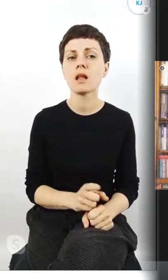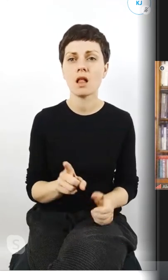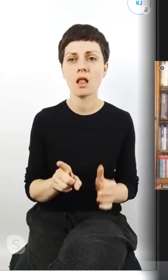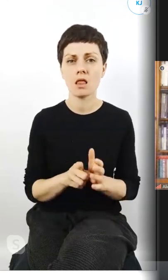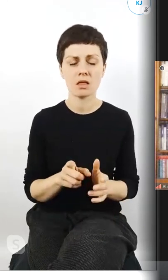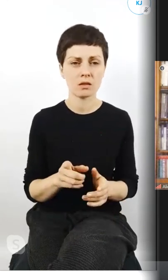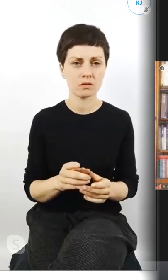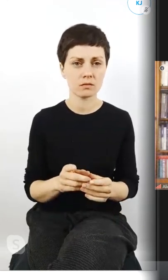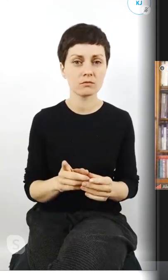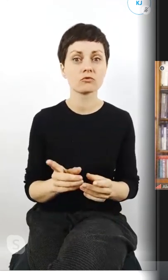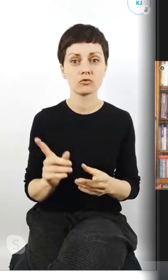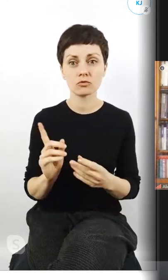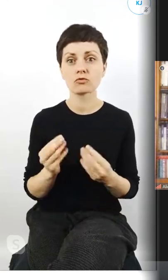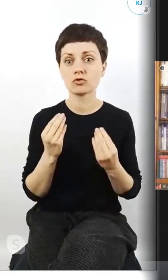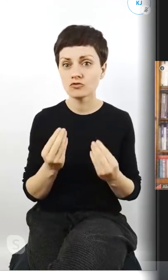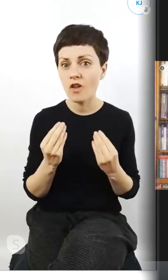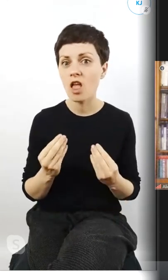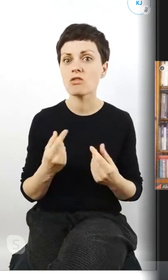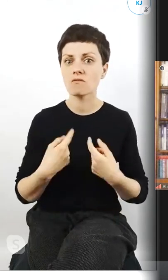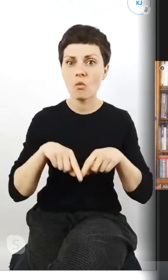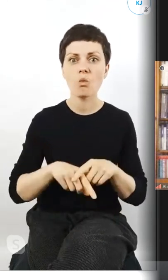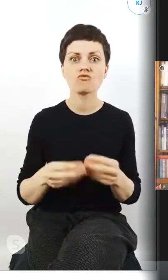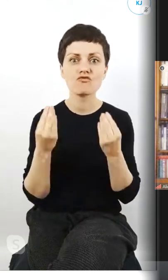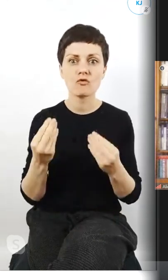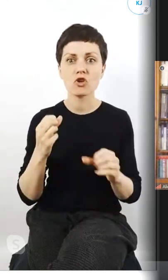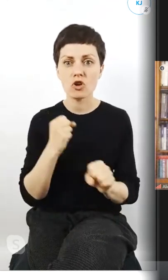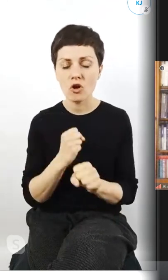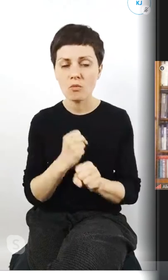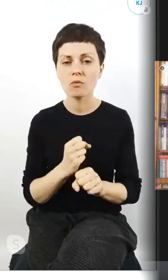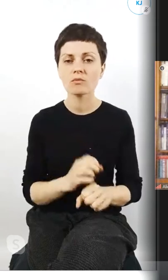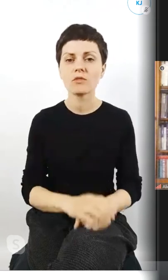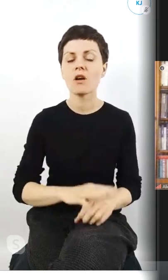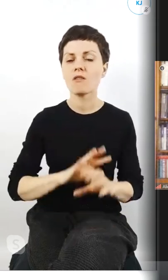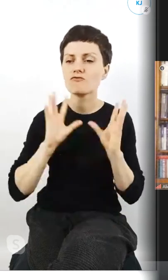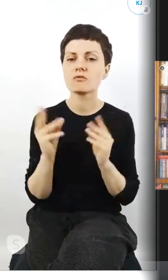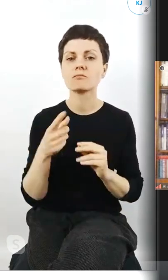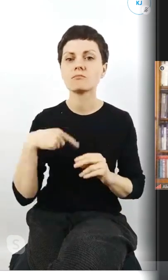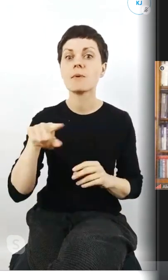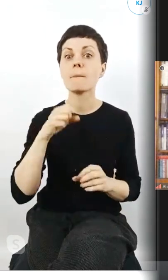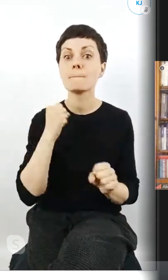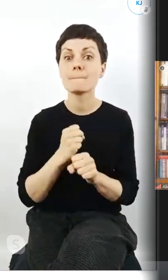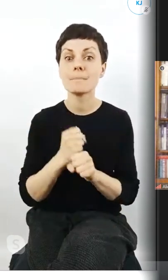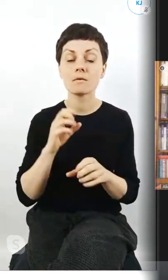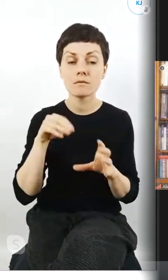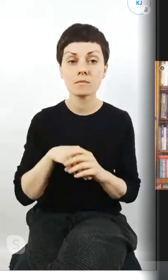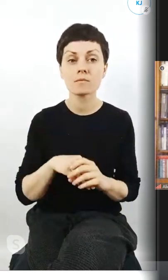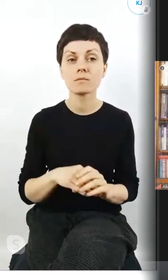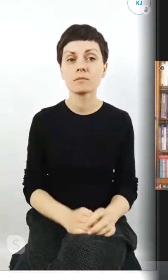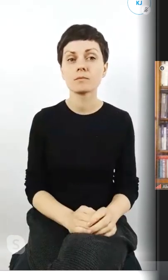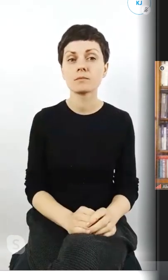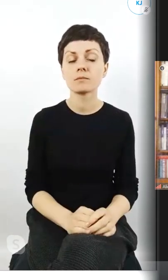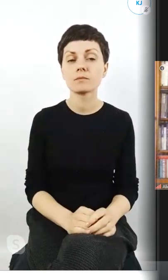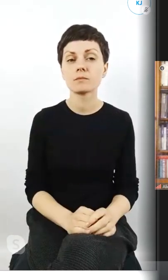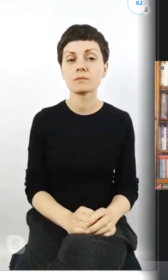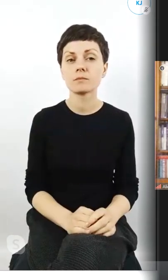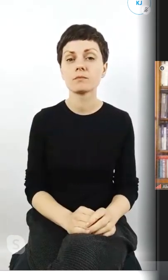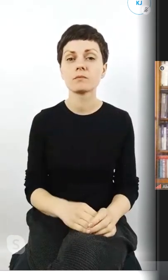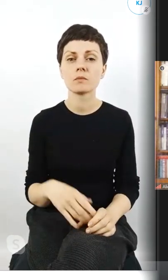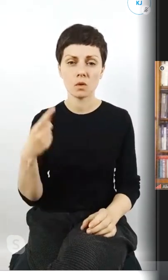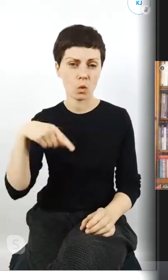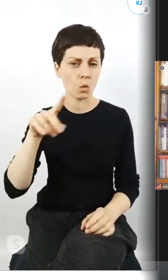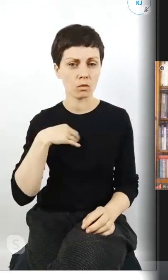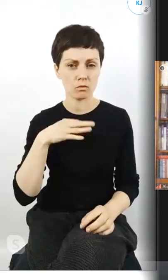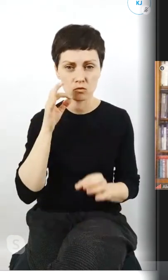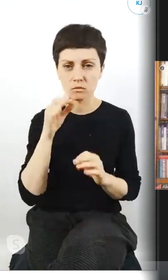oni robią genialną robotę i wszyscy pracujący których ktoś dobrze zda